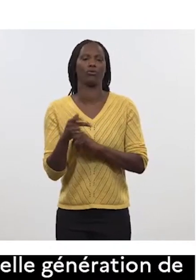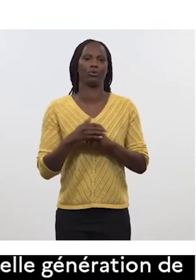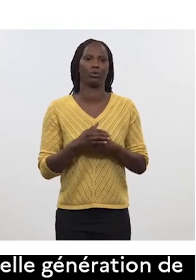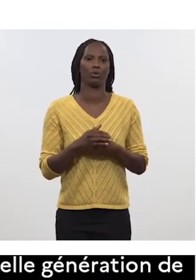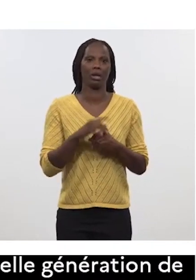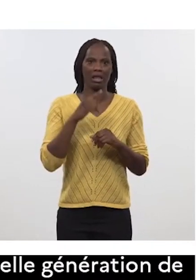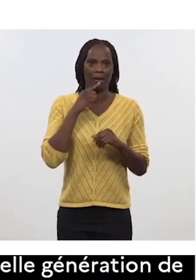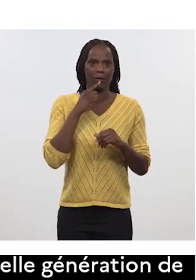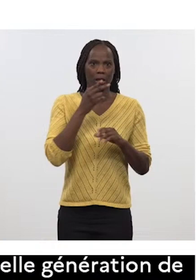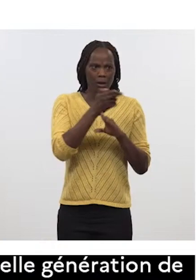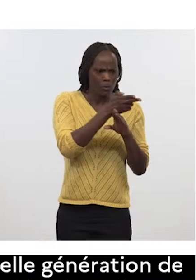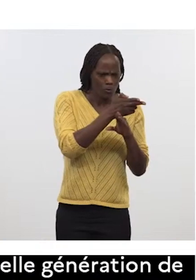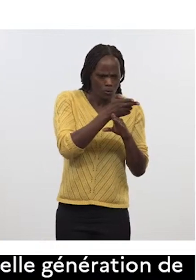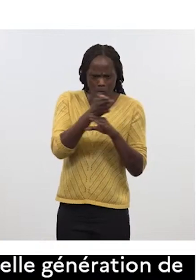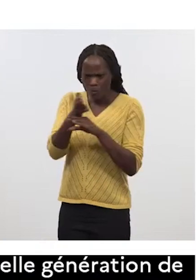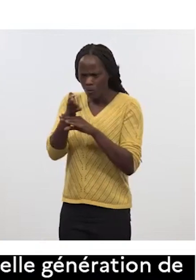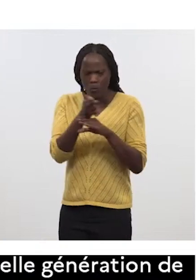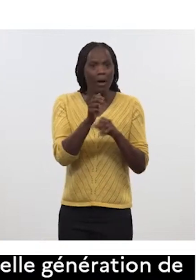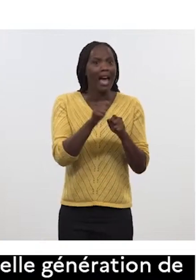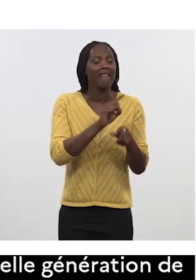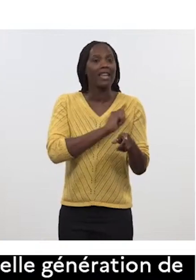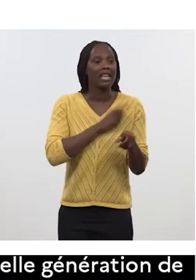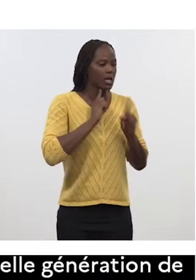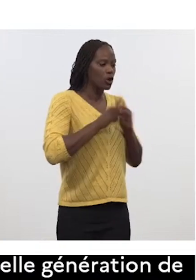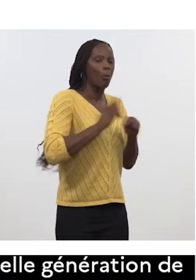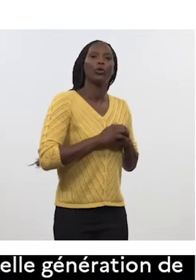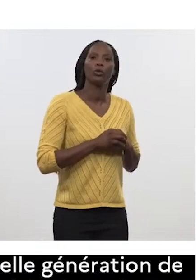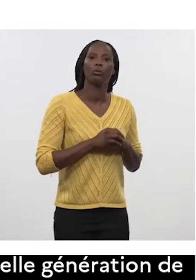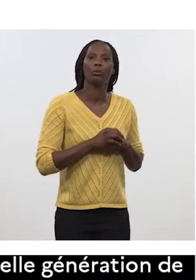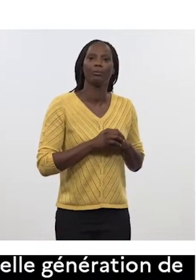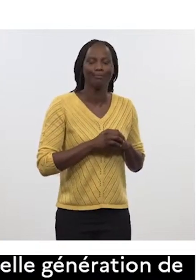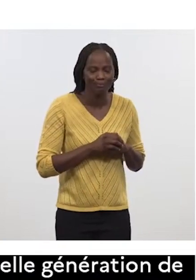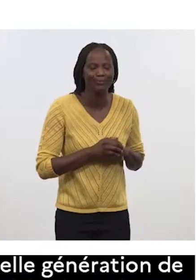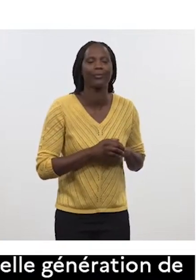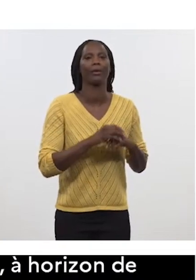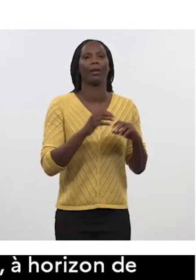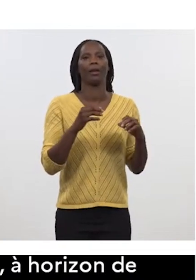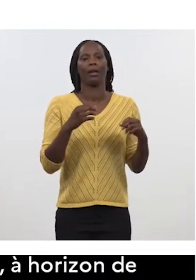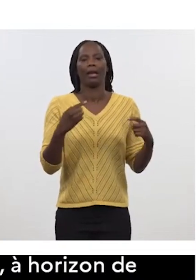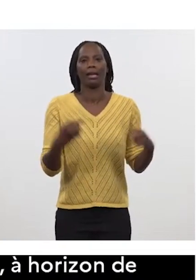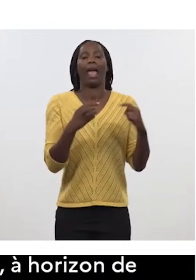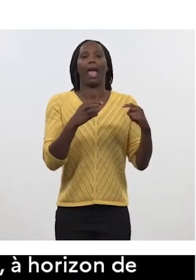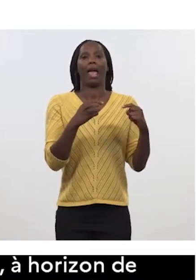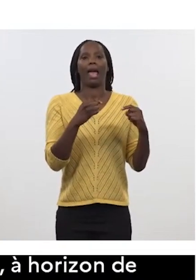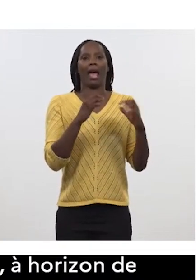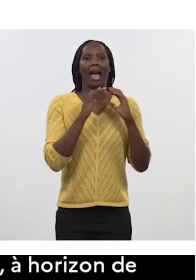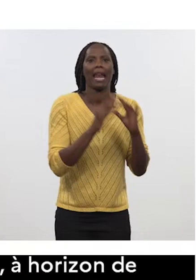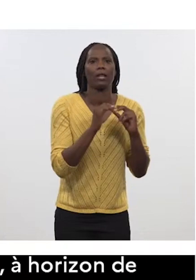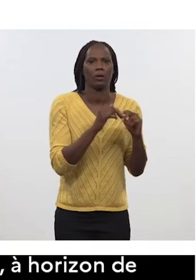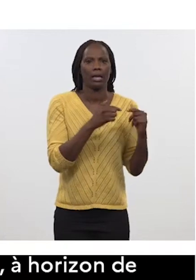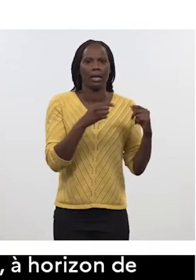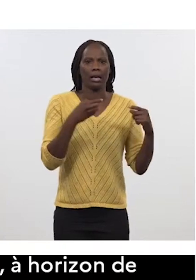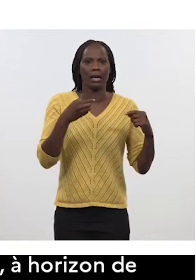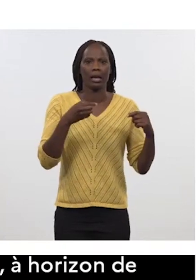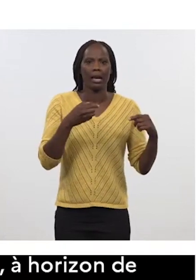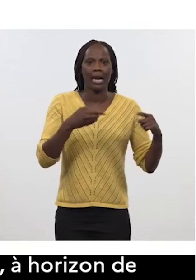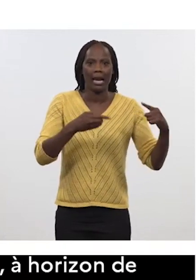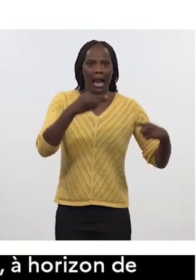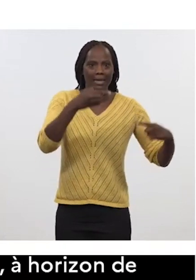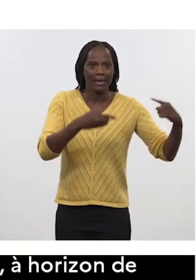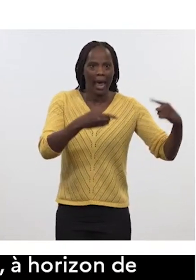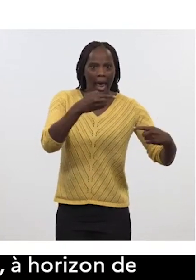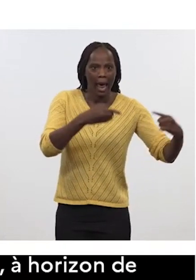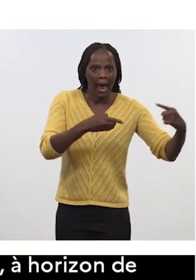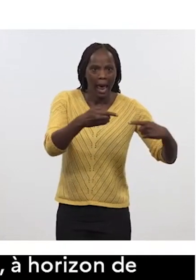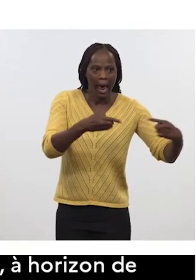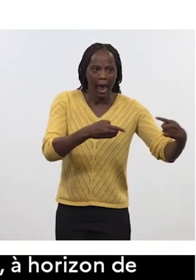énergie dirigées, feu électromagnétique, guerre électronique, laser, autant de technologies qui, d'ailleurs, aussi